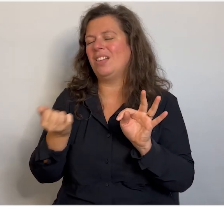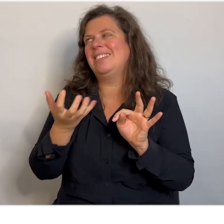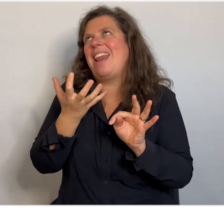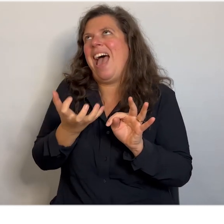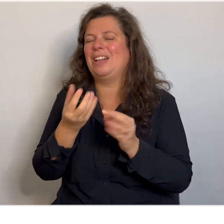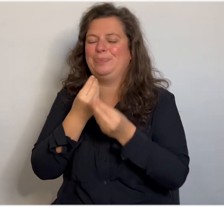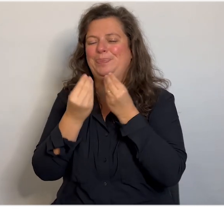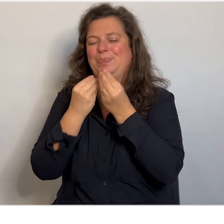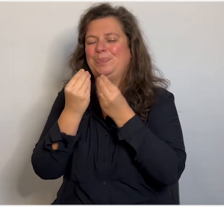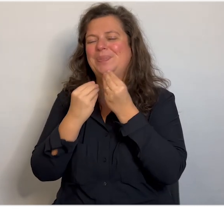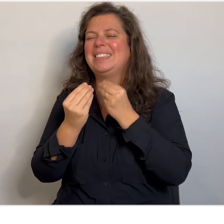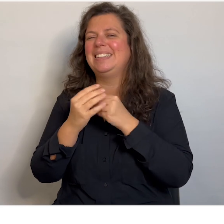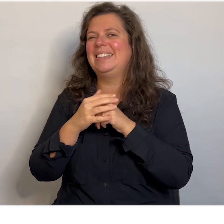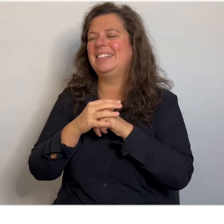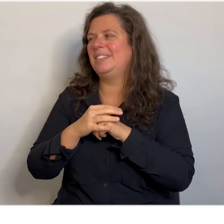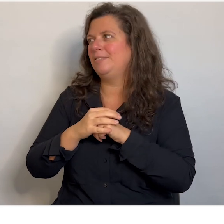heel graag.